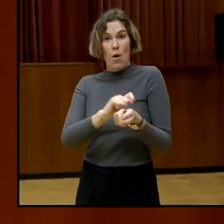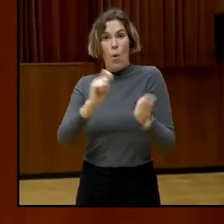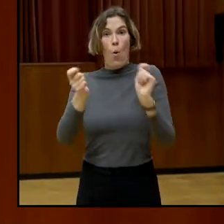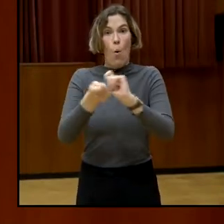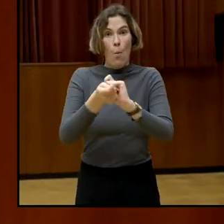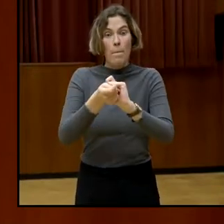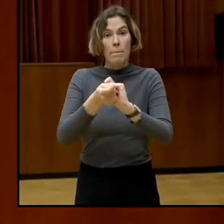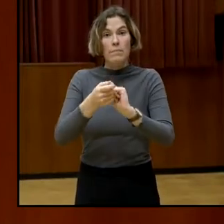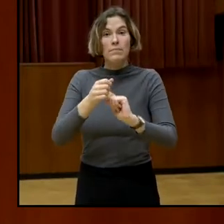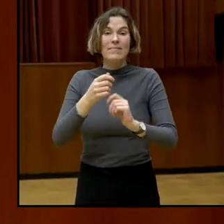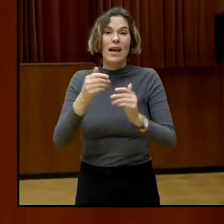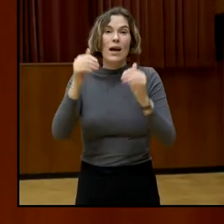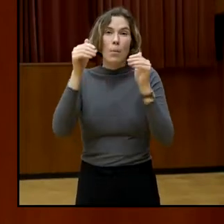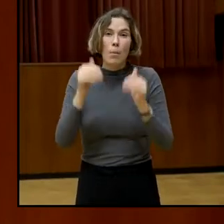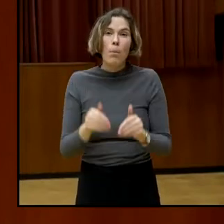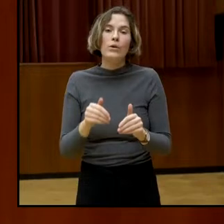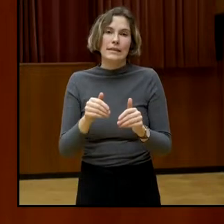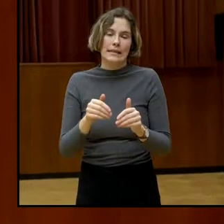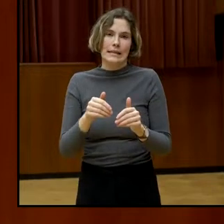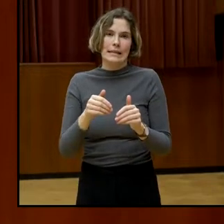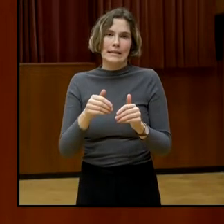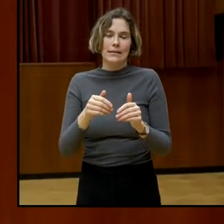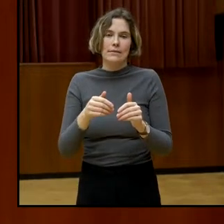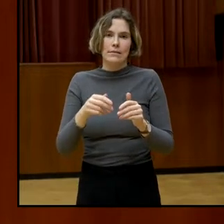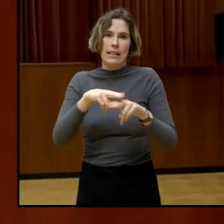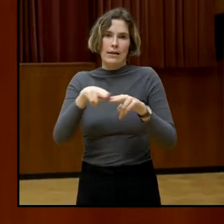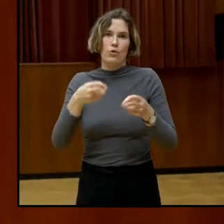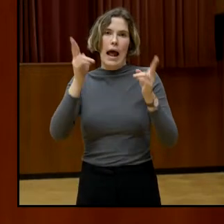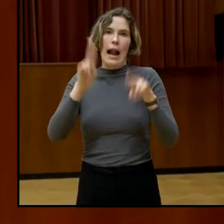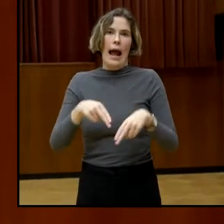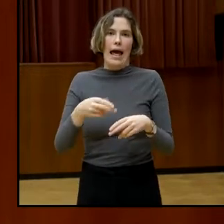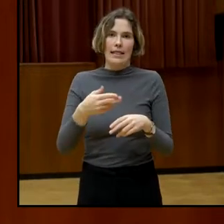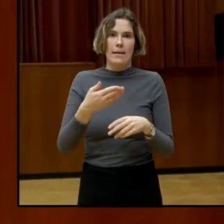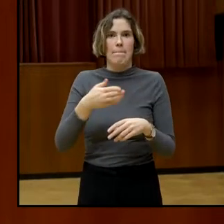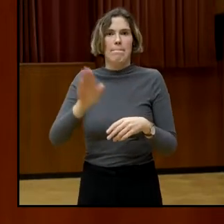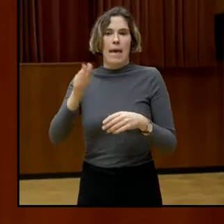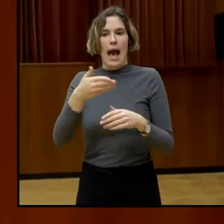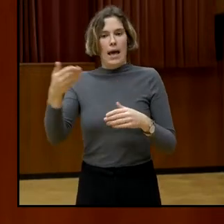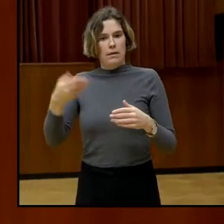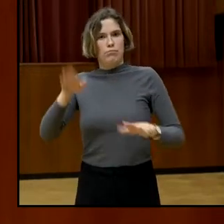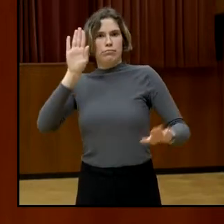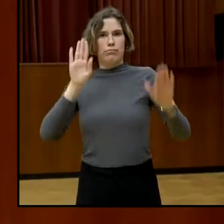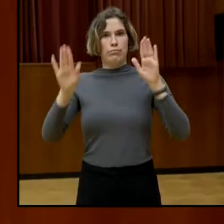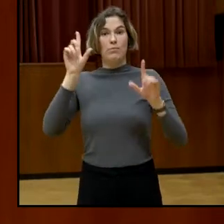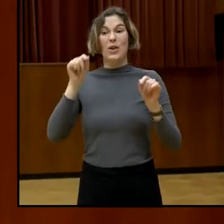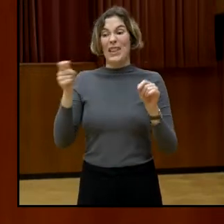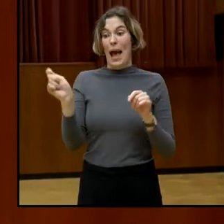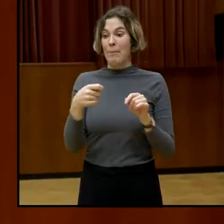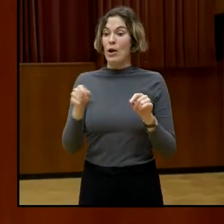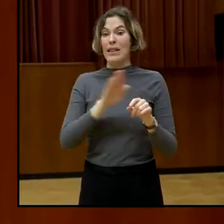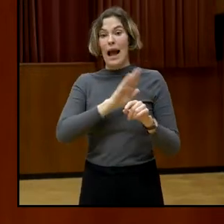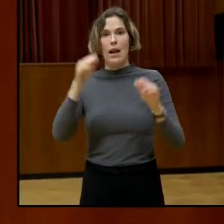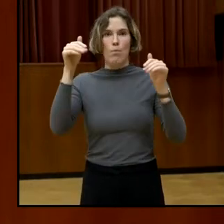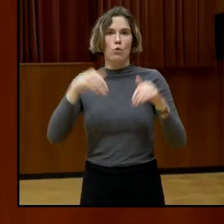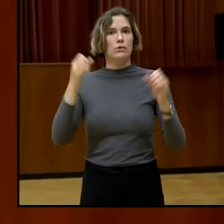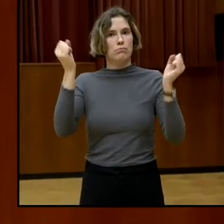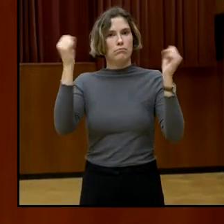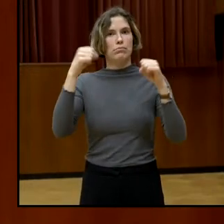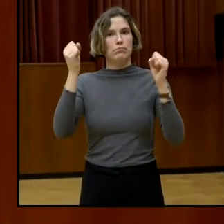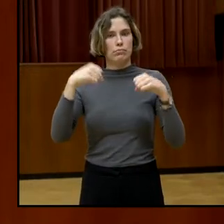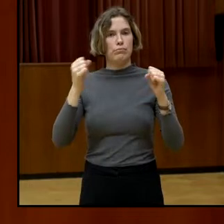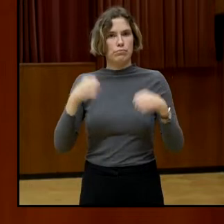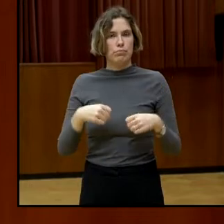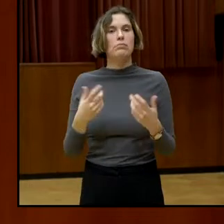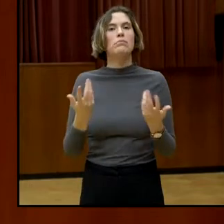einfachen Mehrheit bewirken. Das heißt, es braucht einfach die Zustimmung der Mehrheit der Abgeordneten im Parlament und